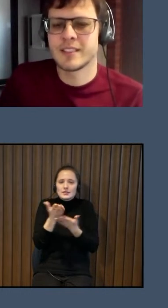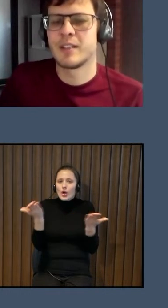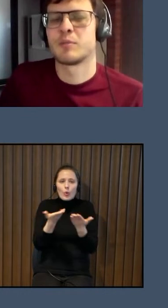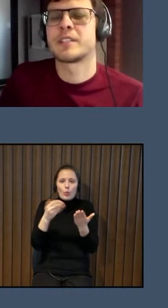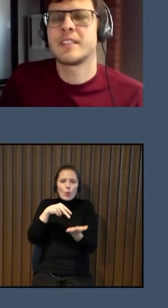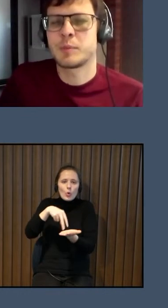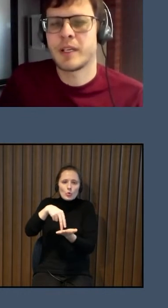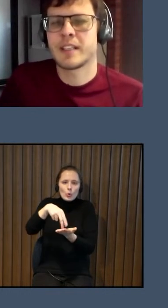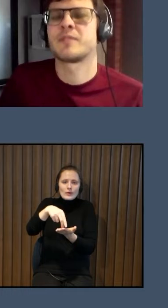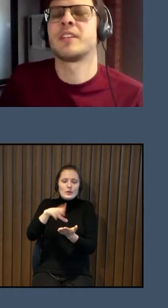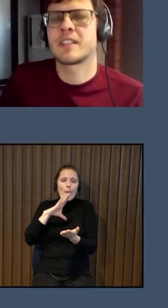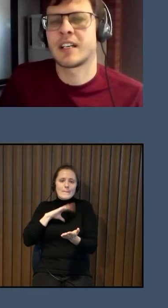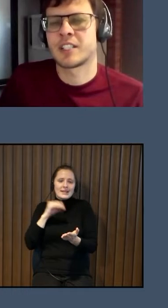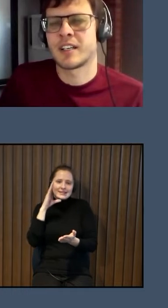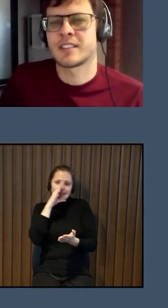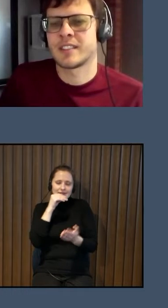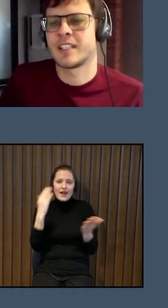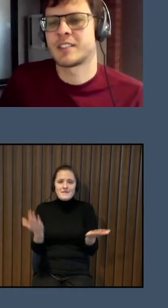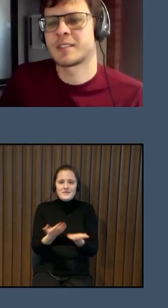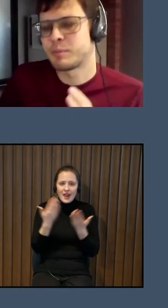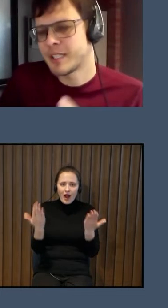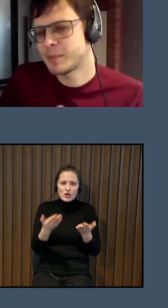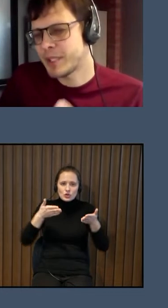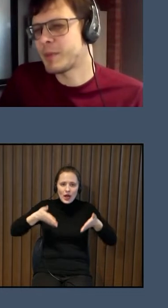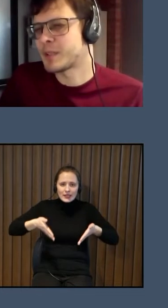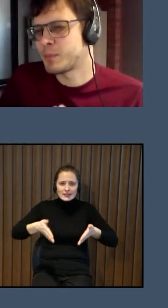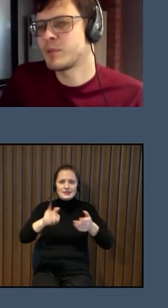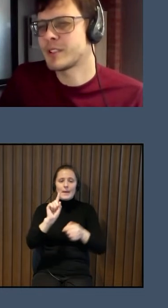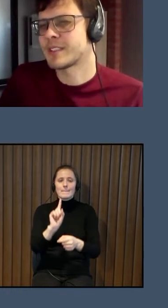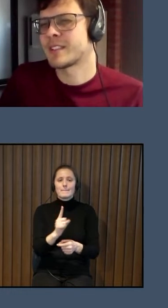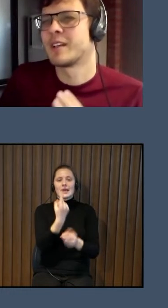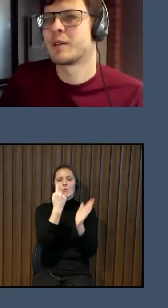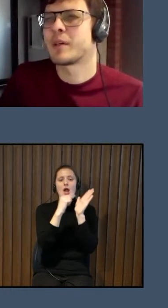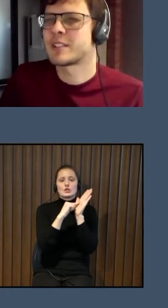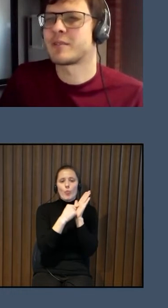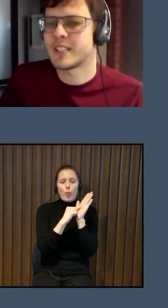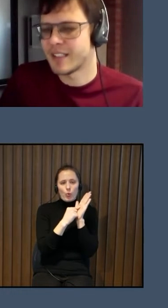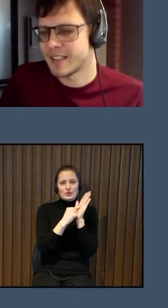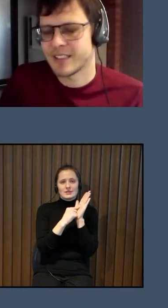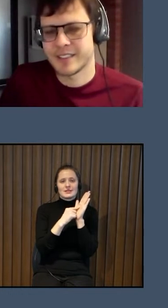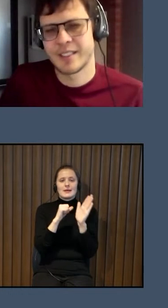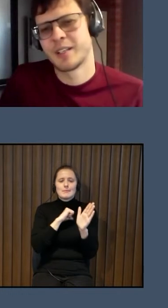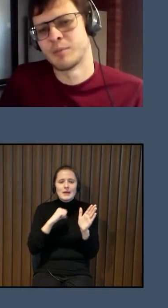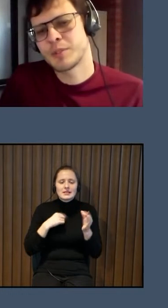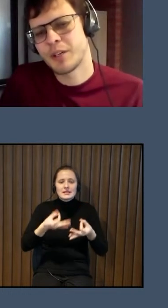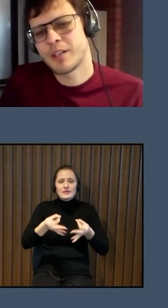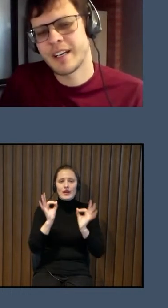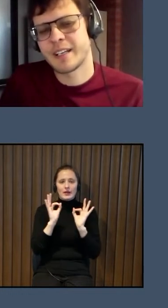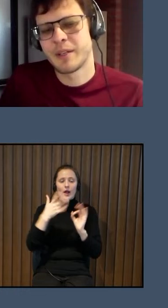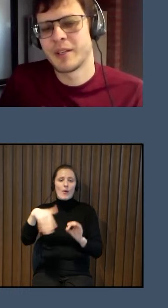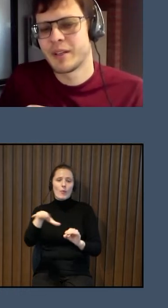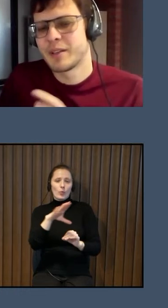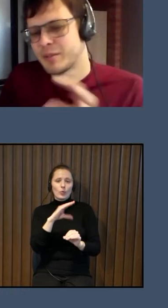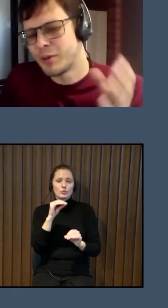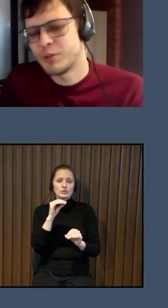doties un pēc iespējas vienkāršāks ceļš. Tas ir pats pirmais punkts, kas ir pats svarīgākais. Mums kaut